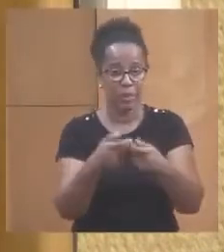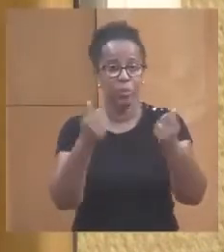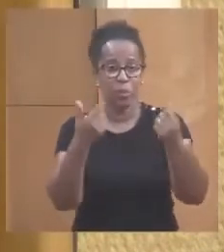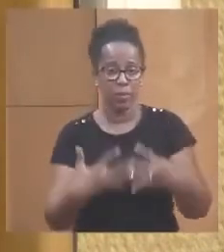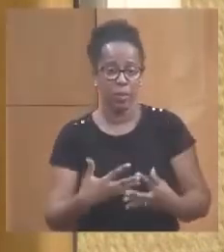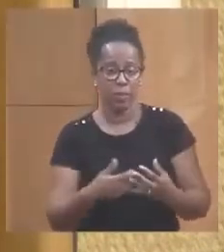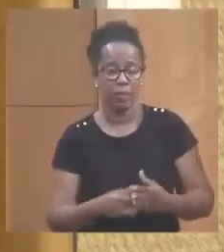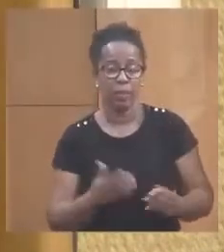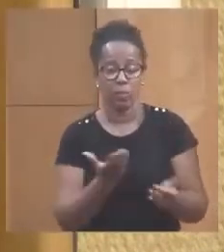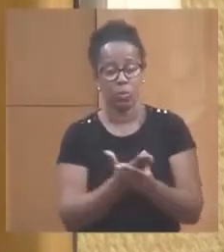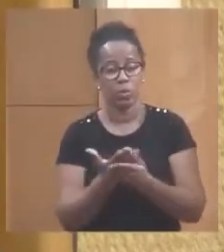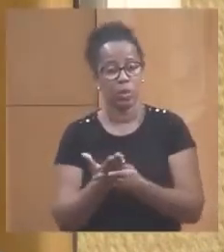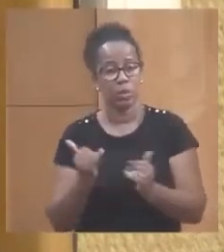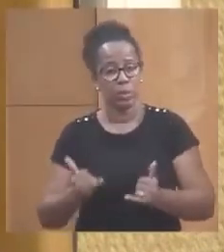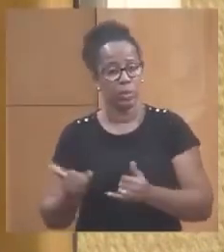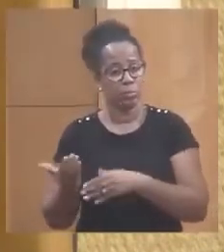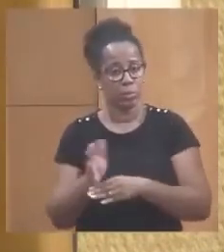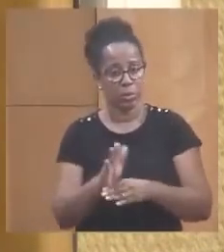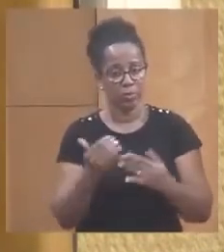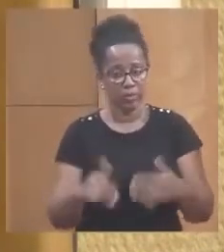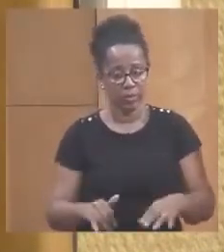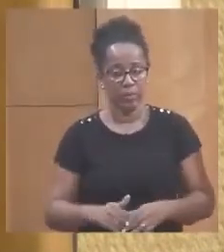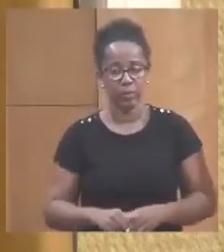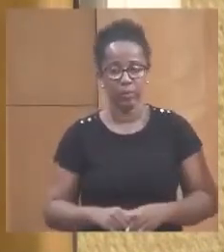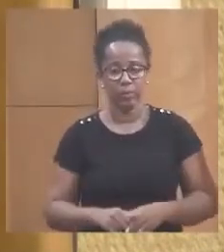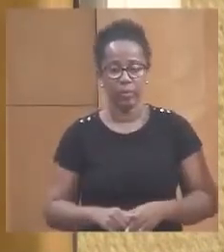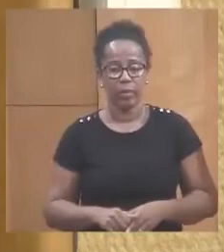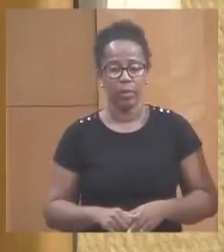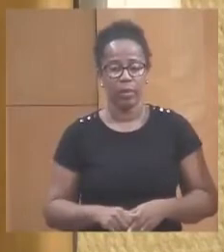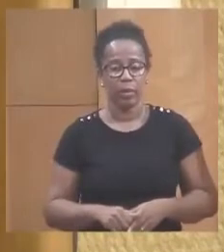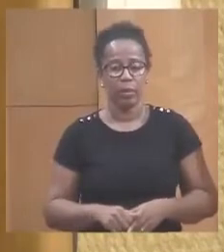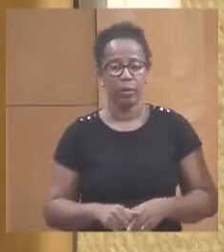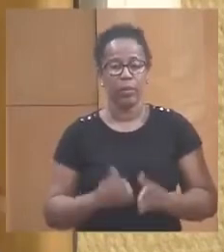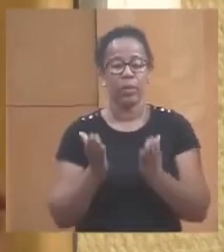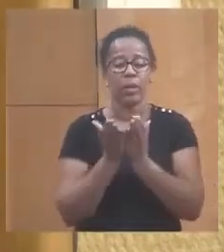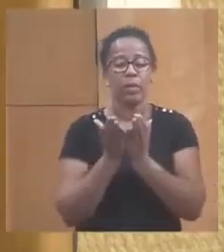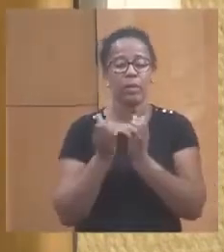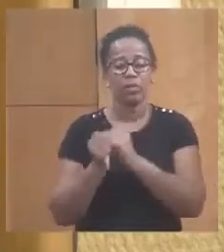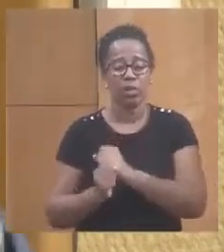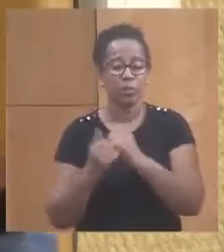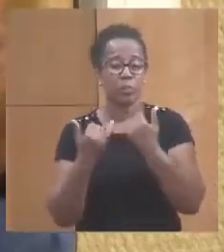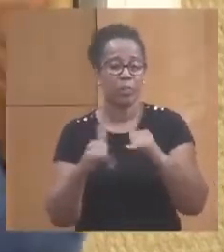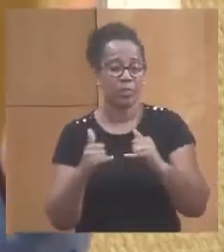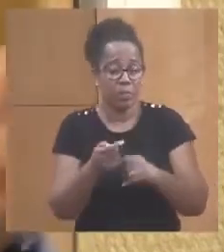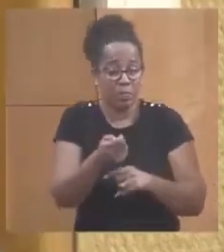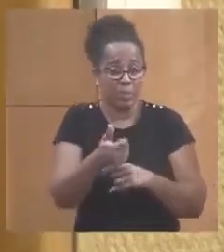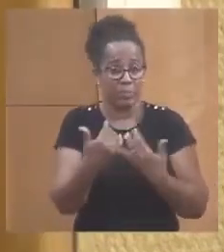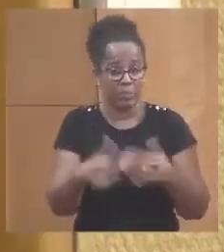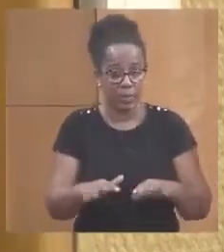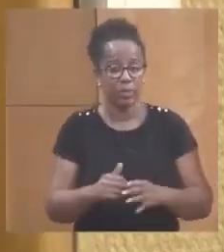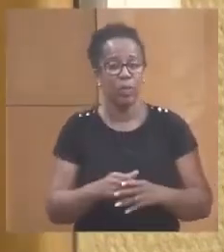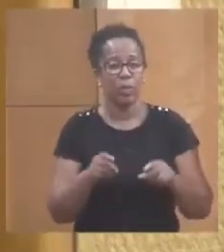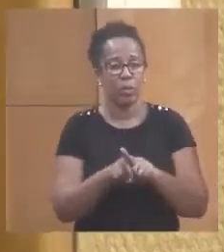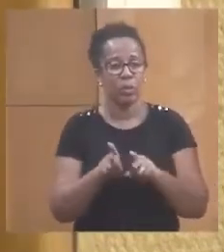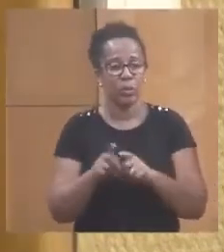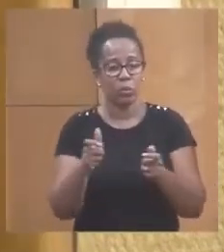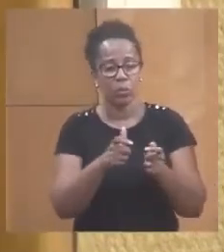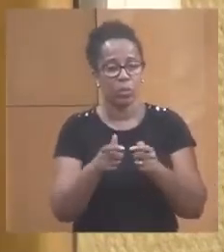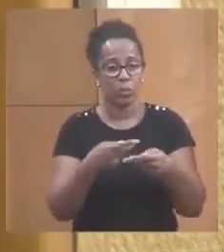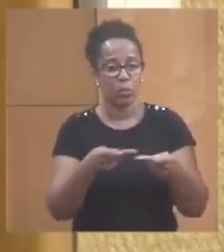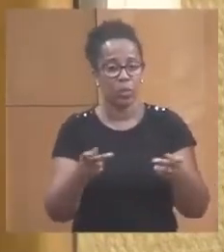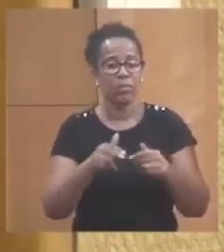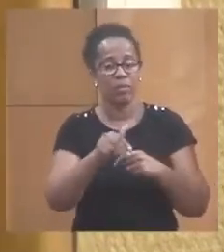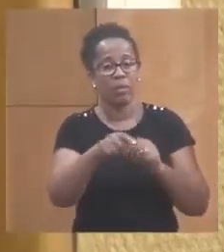ici. Alors, c'est donc la consultation, le cahier des charges est en train d'être finalisé et la consultation publique sera